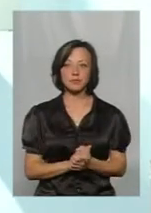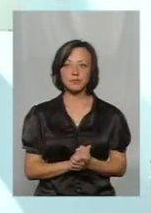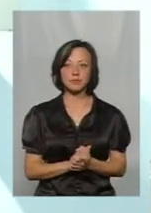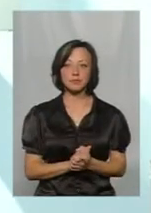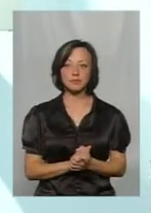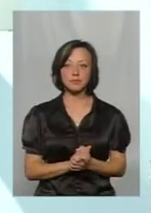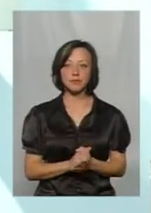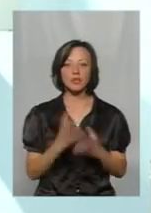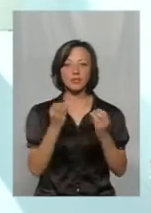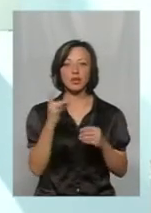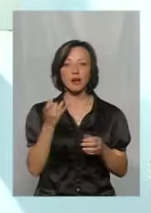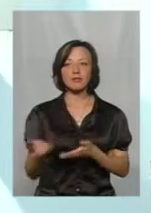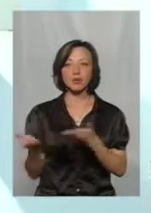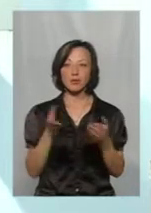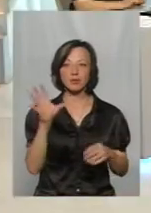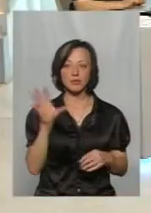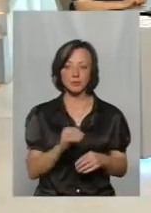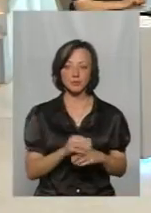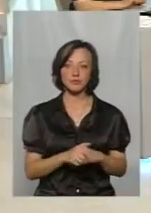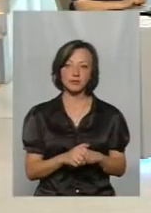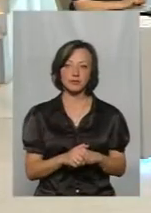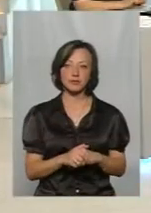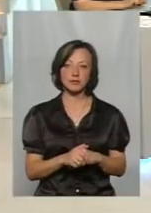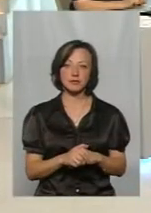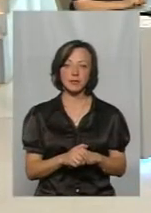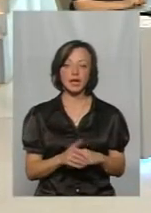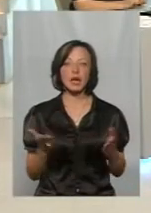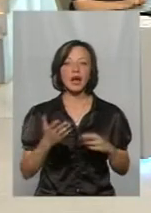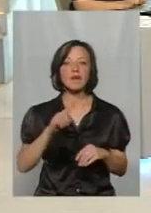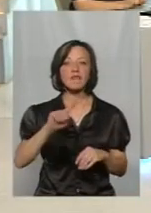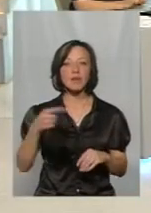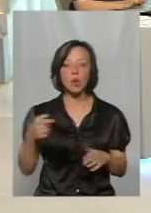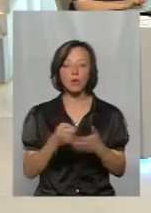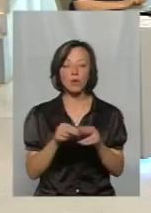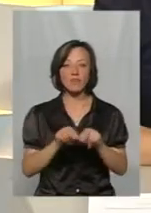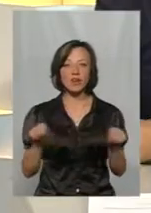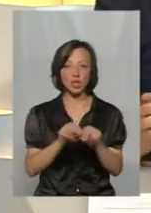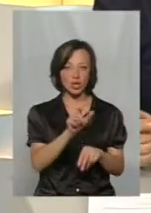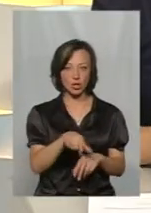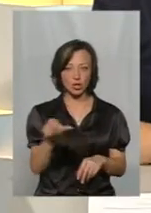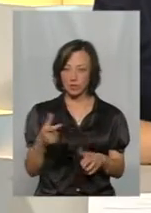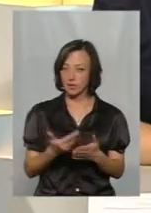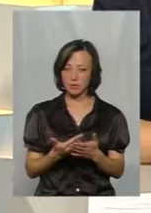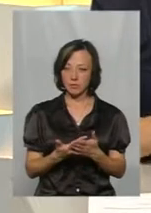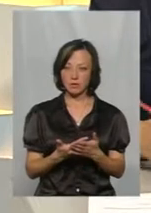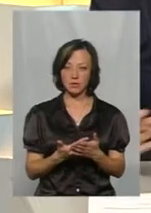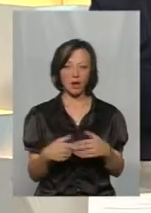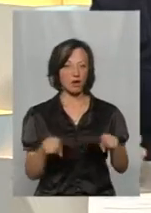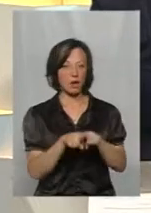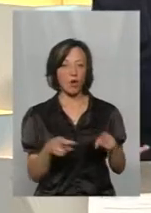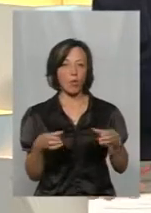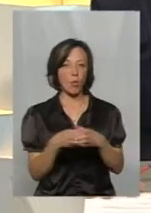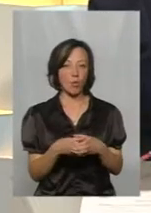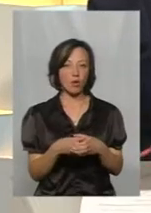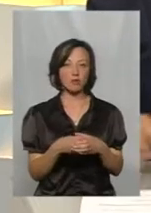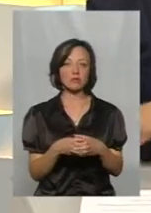Так що, ще раз запрошуємо всіх. Які вимоги ставити, все ж таки, до викладачів? Адже це, ну, така категорія,